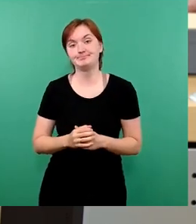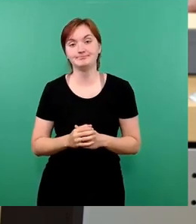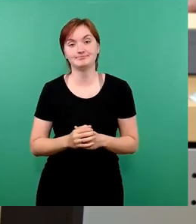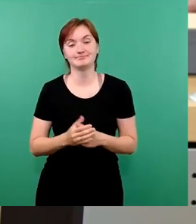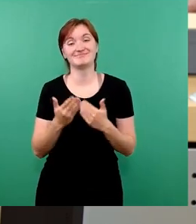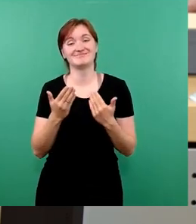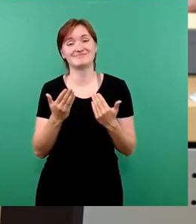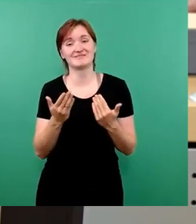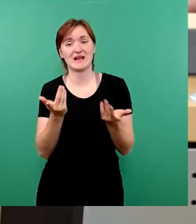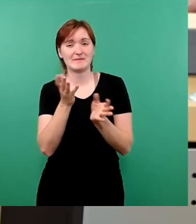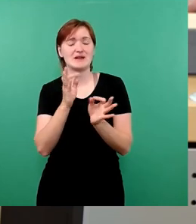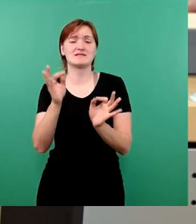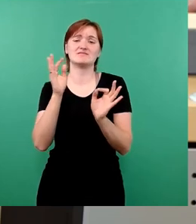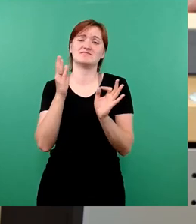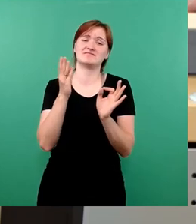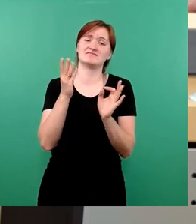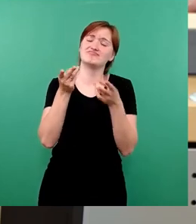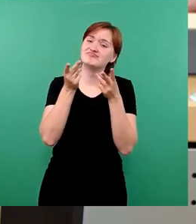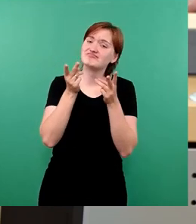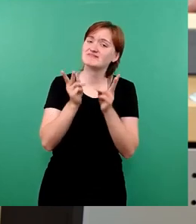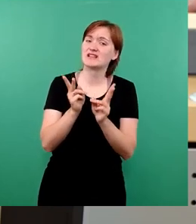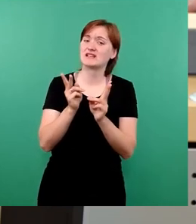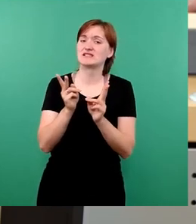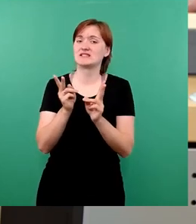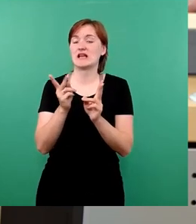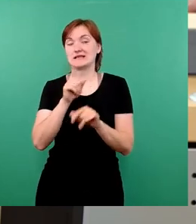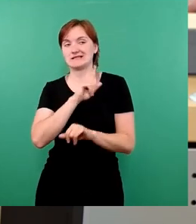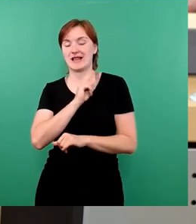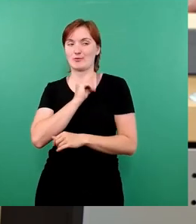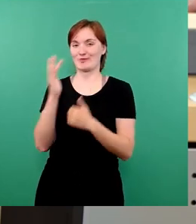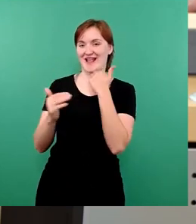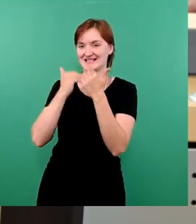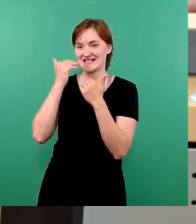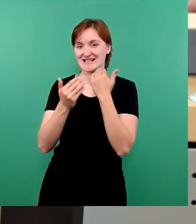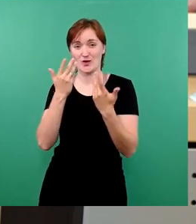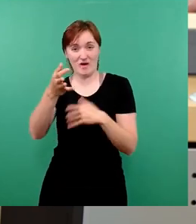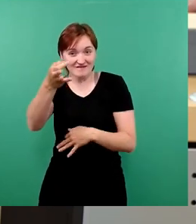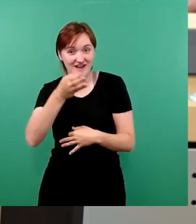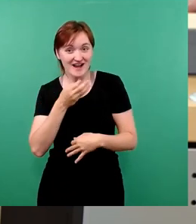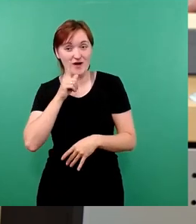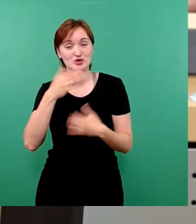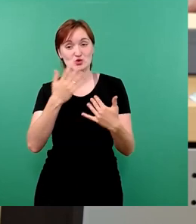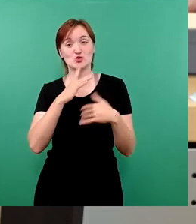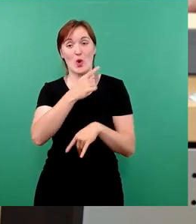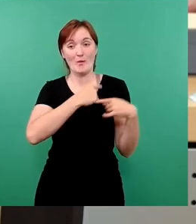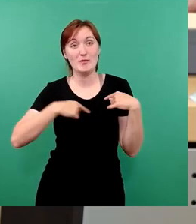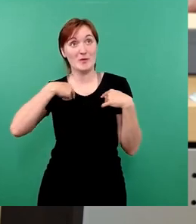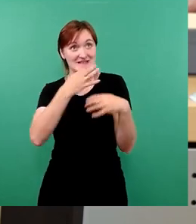du hast einen richtigen Punkt gemacht und ich plaudere aus dem Nähkästel, genau das war auch die Frage, die wir an den Oberbürgermeister hatten.